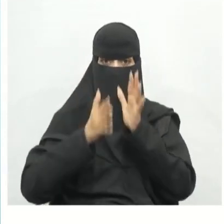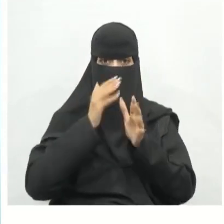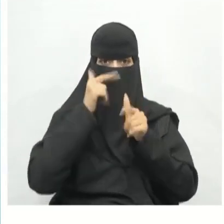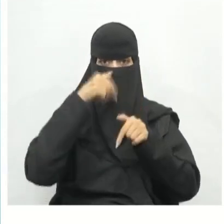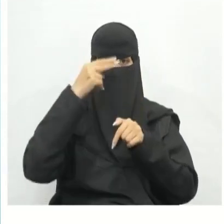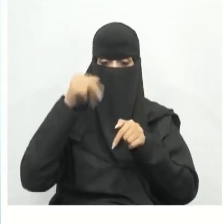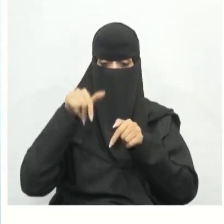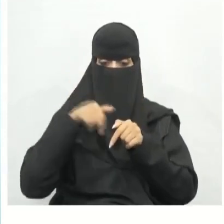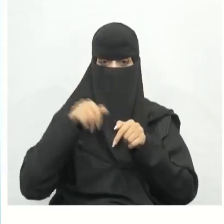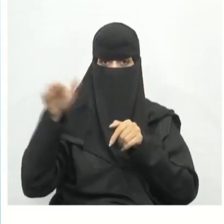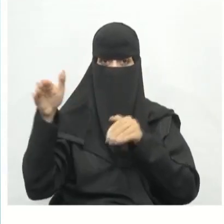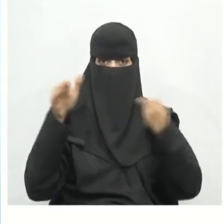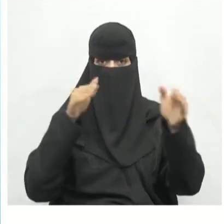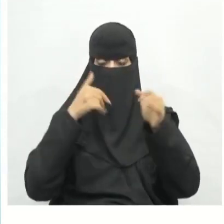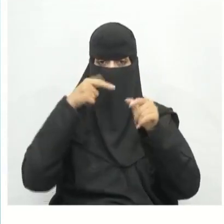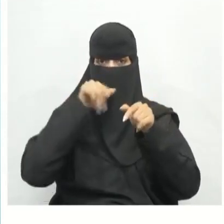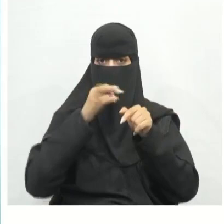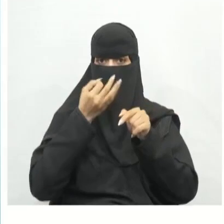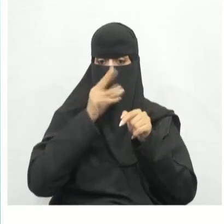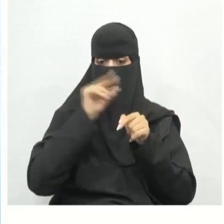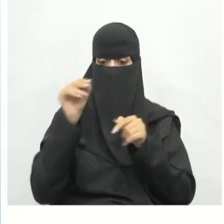حركات الذراع الآلية ومحاكاتها